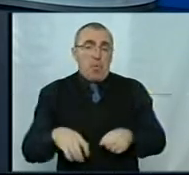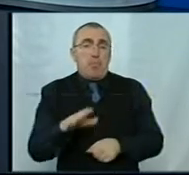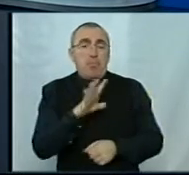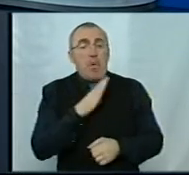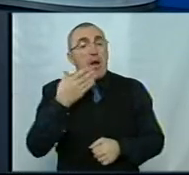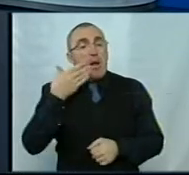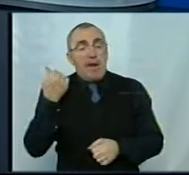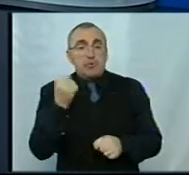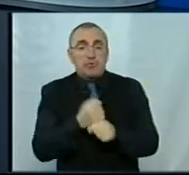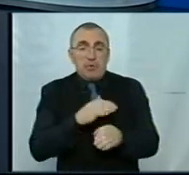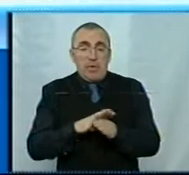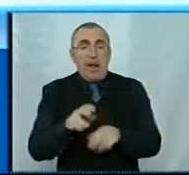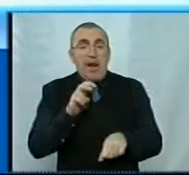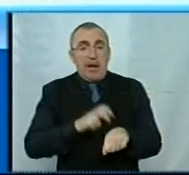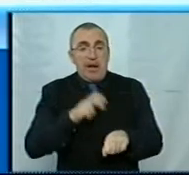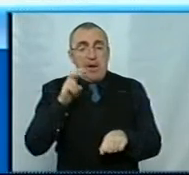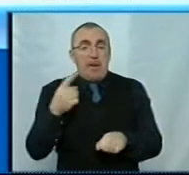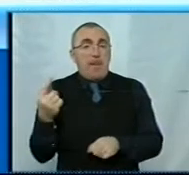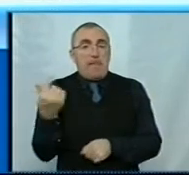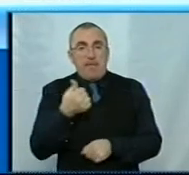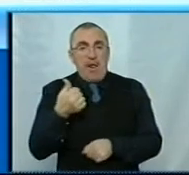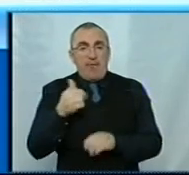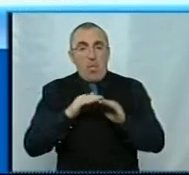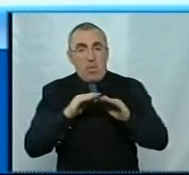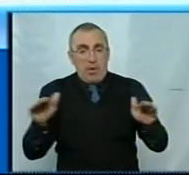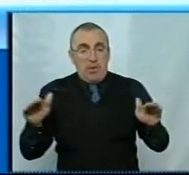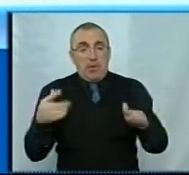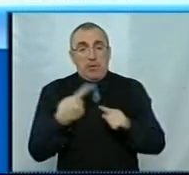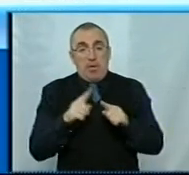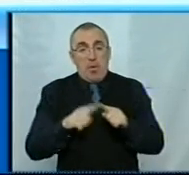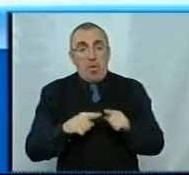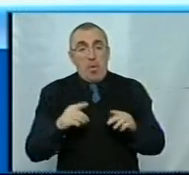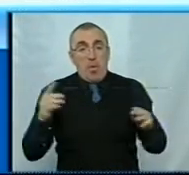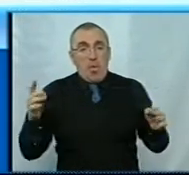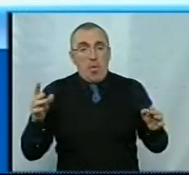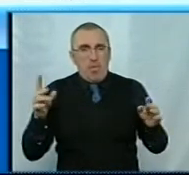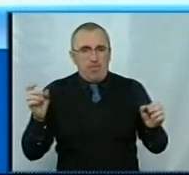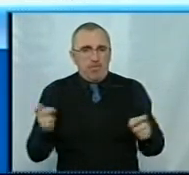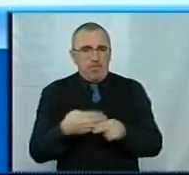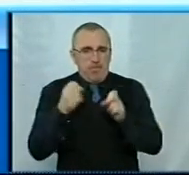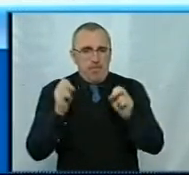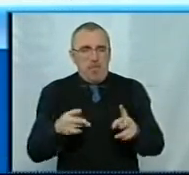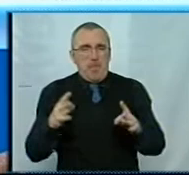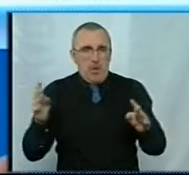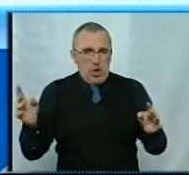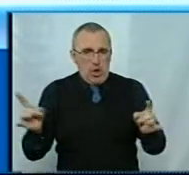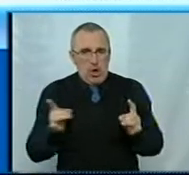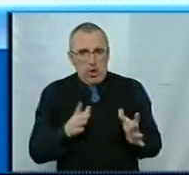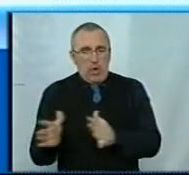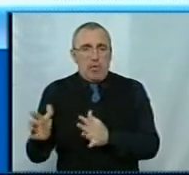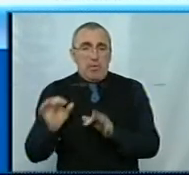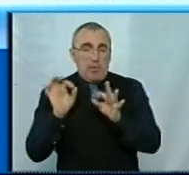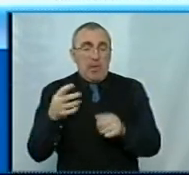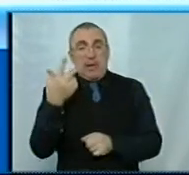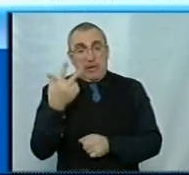легше зробити лікарям первинного рівня, тому що я сподіваюся, що в такому пожежному режимі це не було... так. Тобто, якщо тобі кажуть